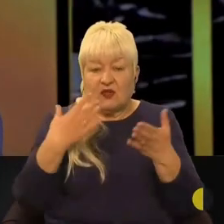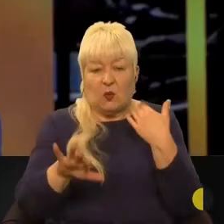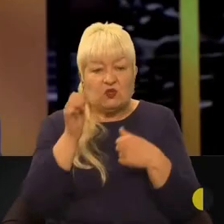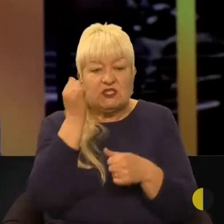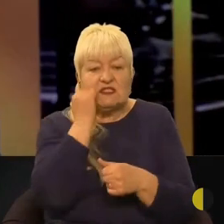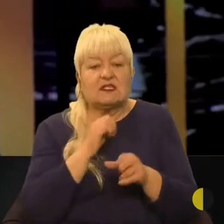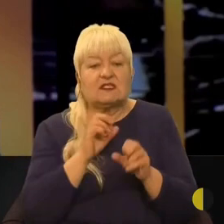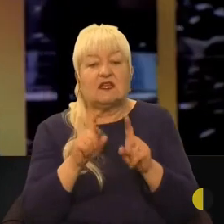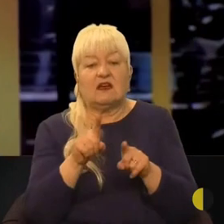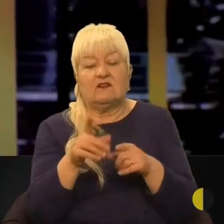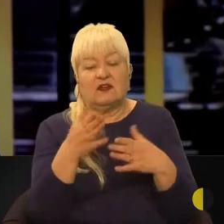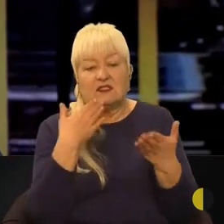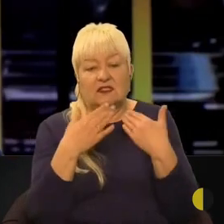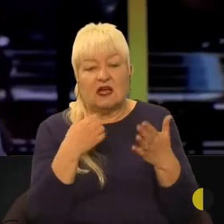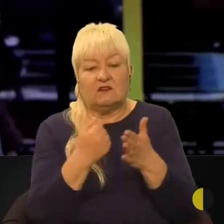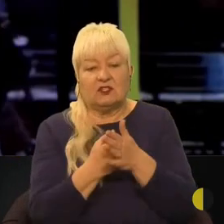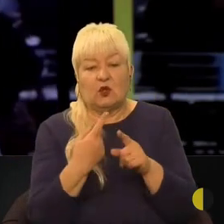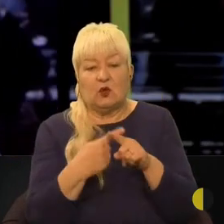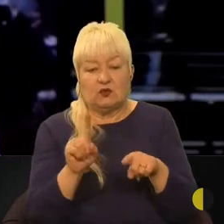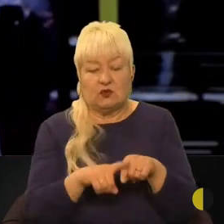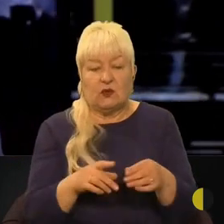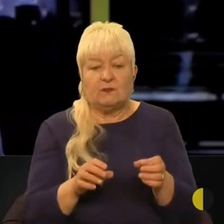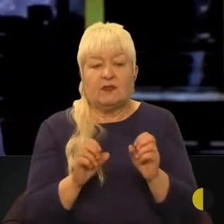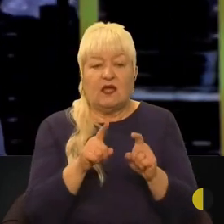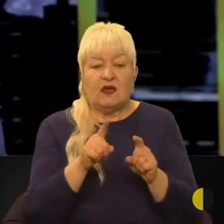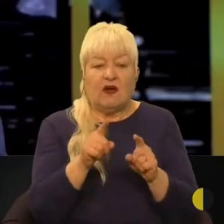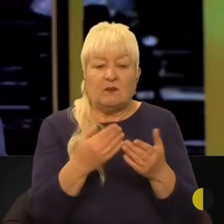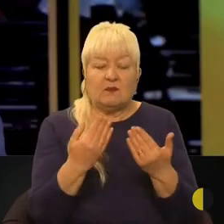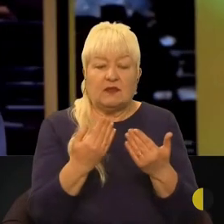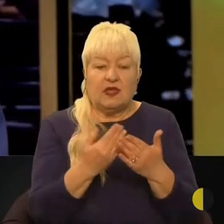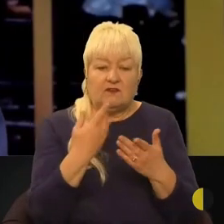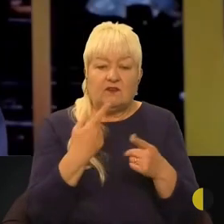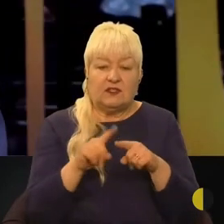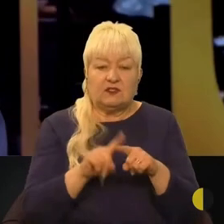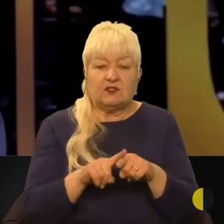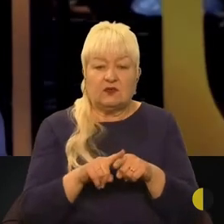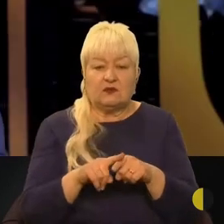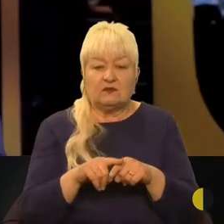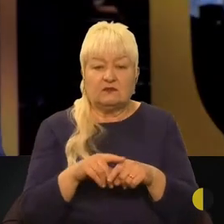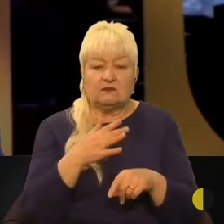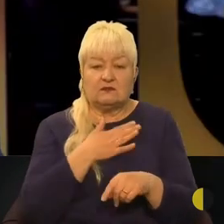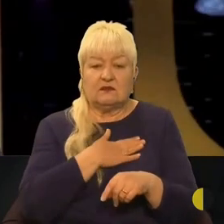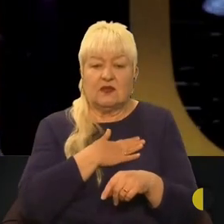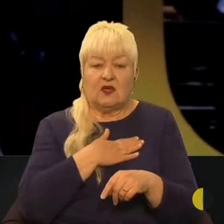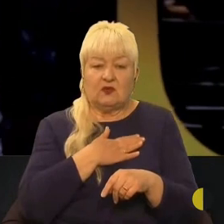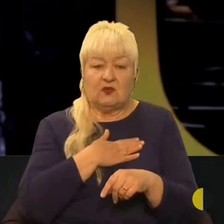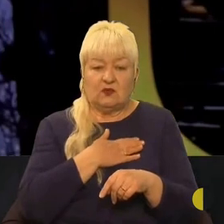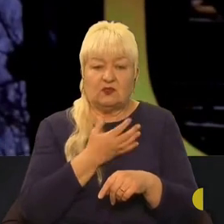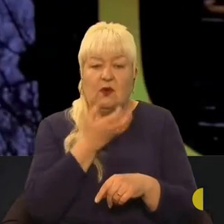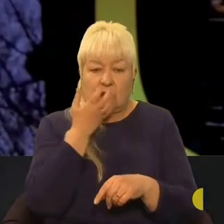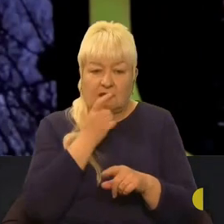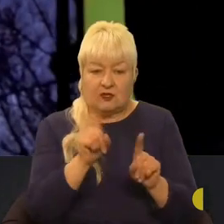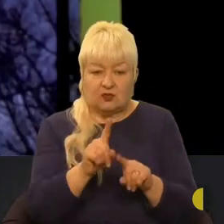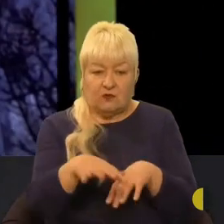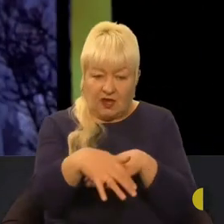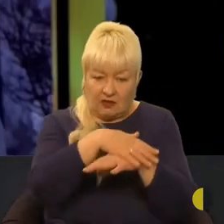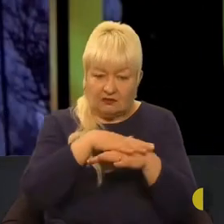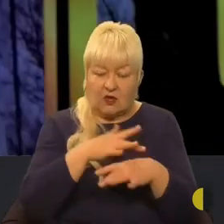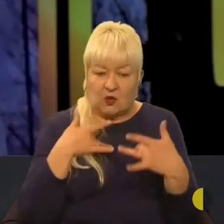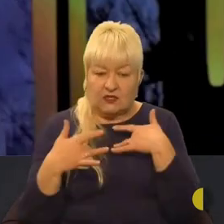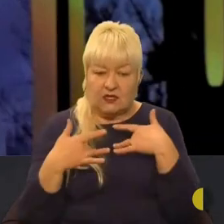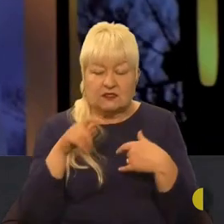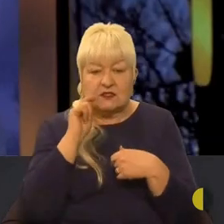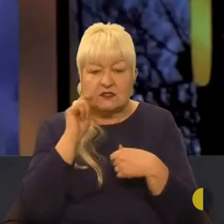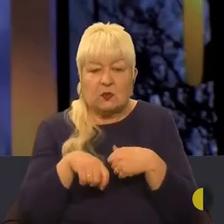ви ставитеся до цих звань? Вам від того, от душу гріє те, що ви народний артист України? Чи все ж таки вам